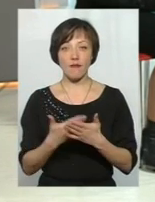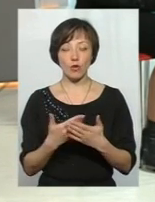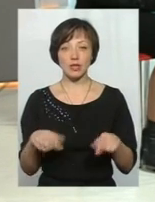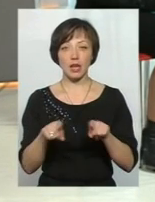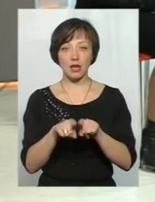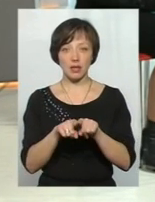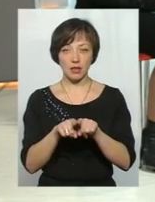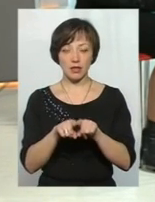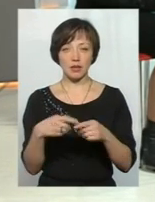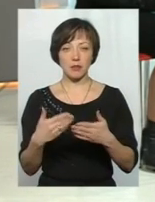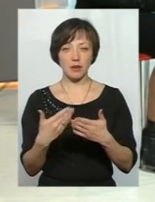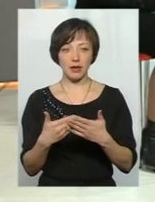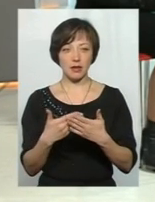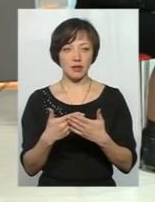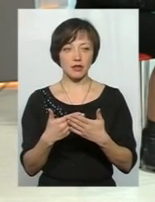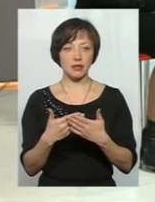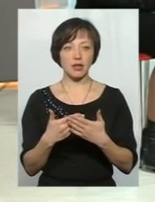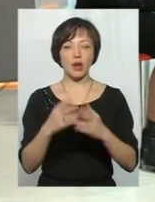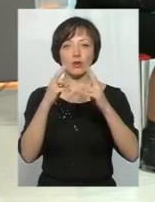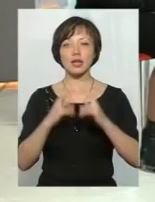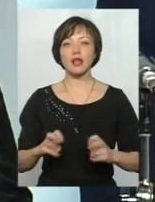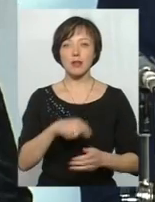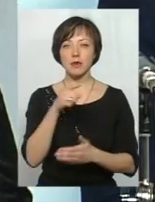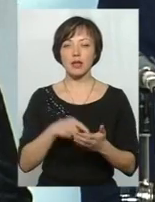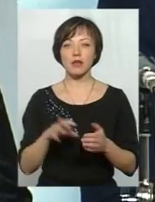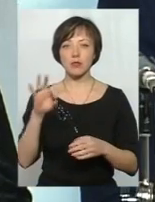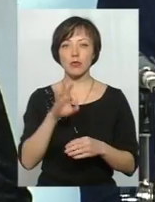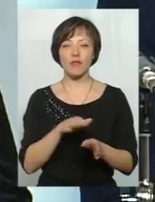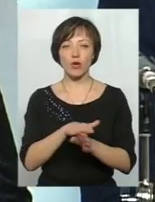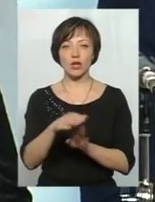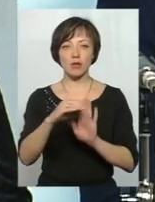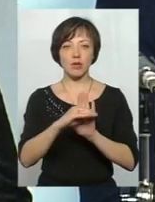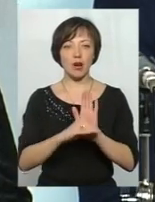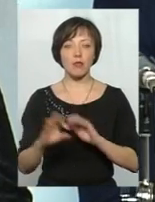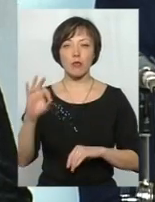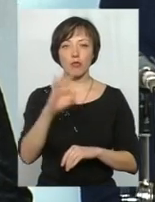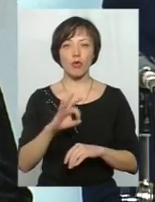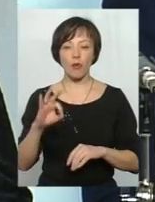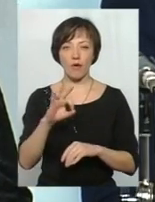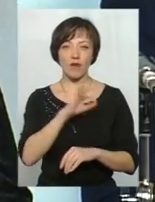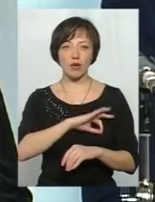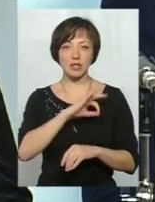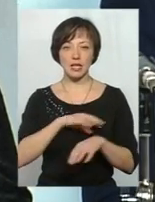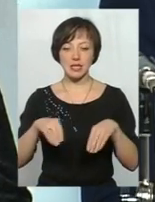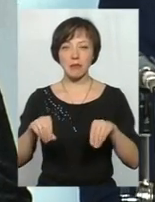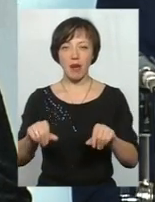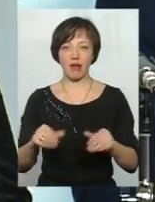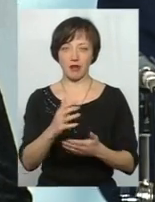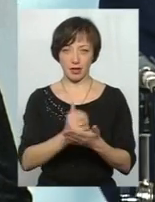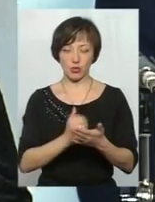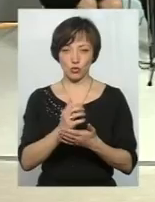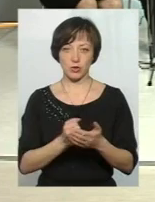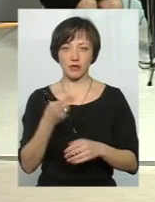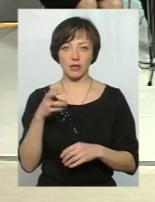такі, наприклад, як ми розглядали питання про звіт про виконання програми по використанню земельних ресурсів, де